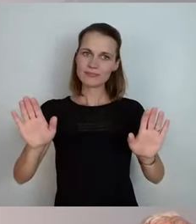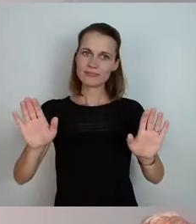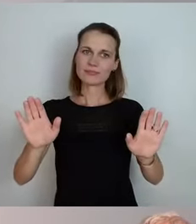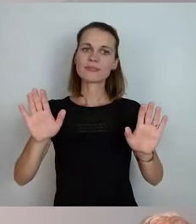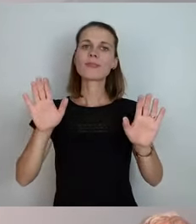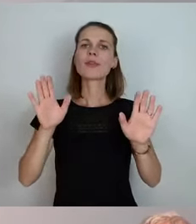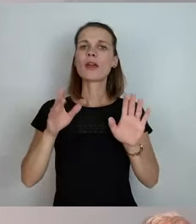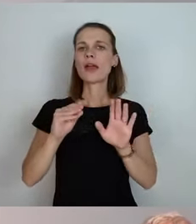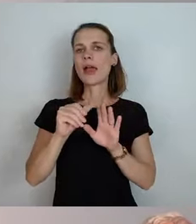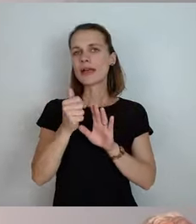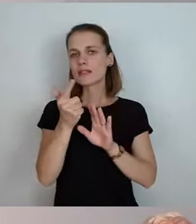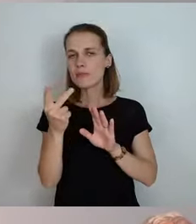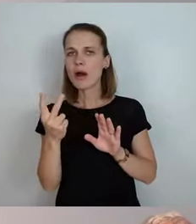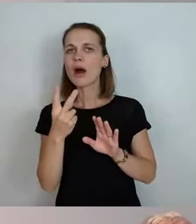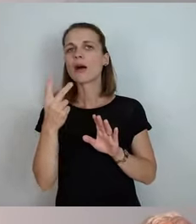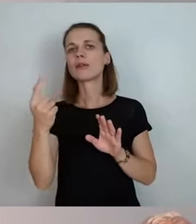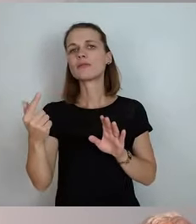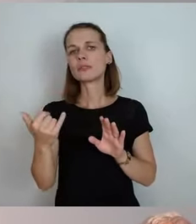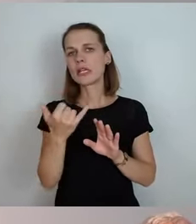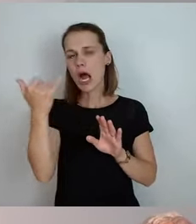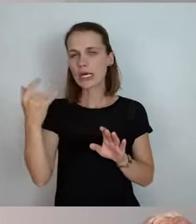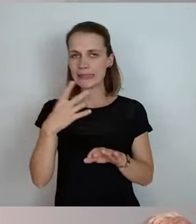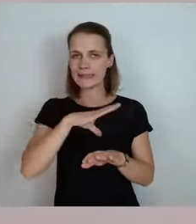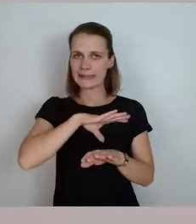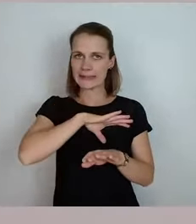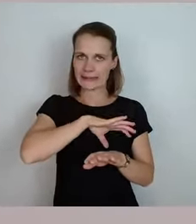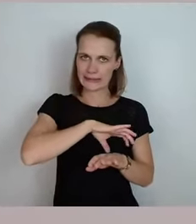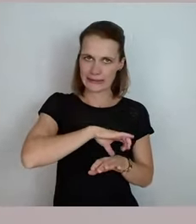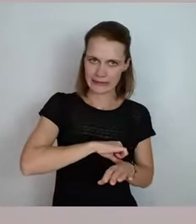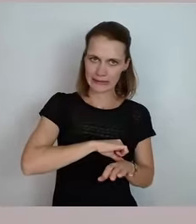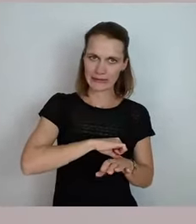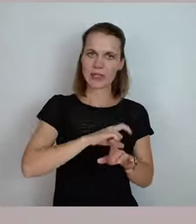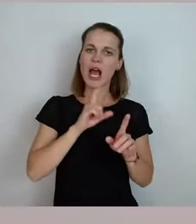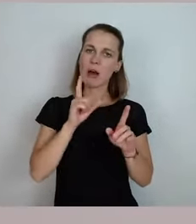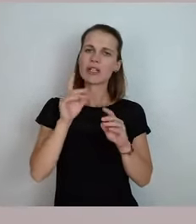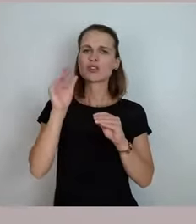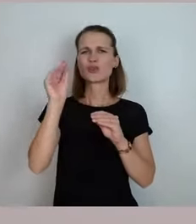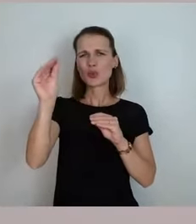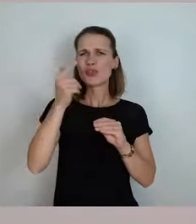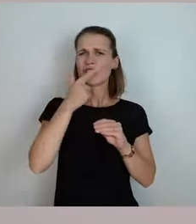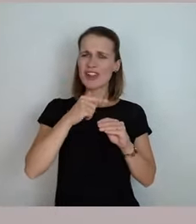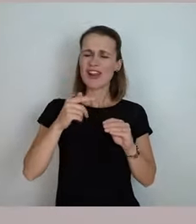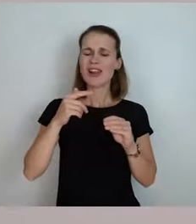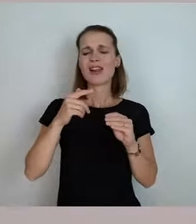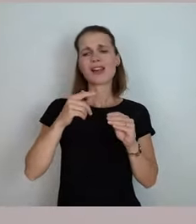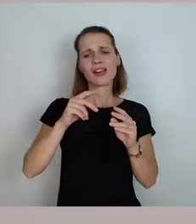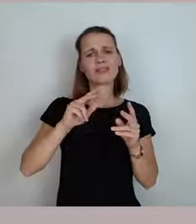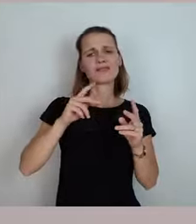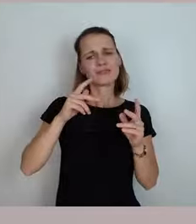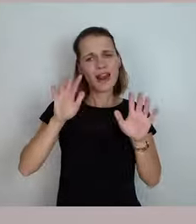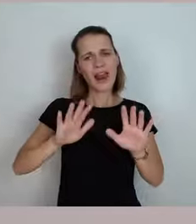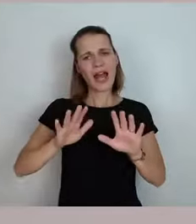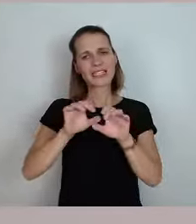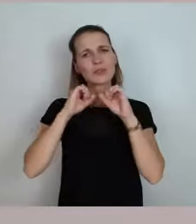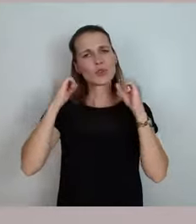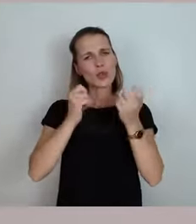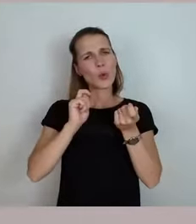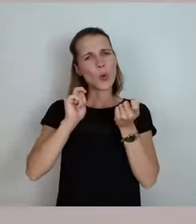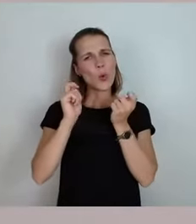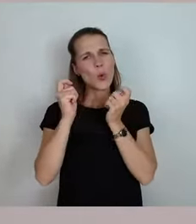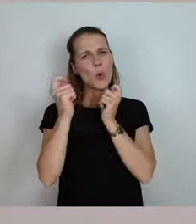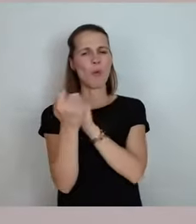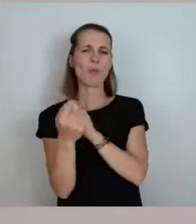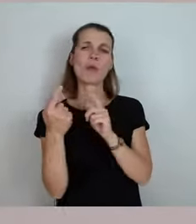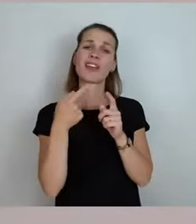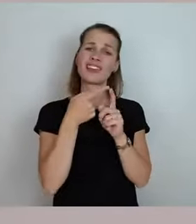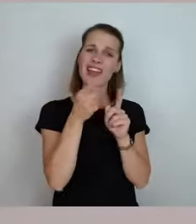die ersten zwei Jahre und wollen das auch in der Zukunft, sodass wir am Ende dahin kommen werden. Da bin ich mir ganz sicher, dass in allen Regionen